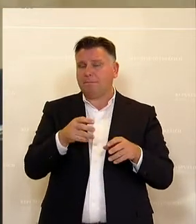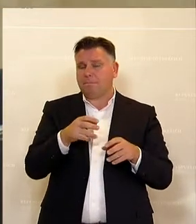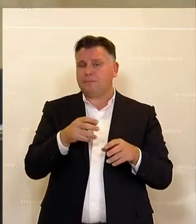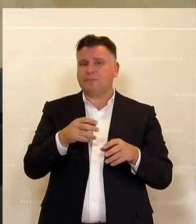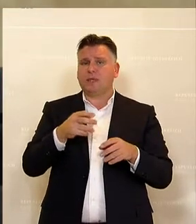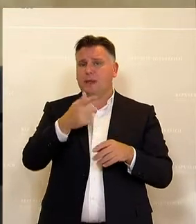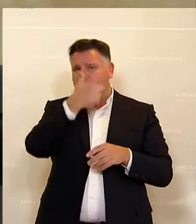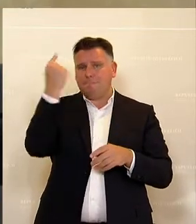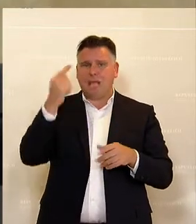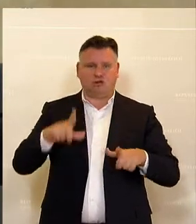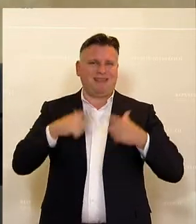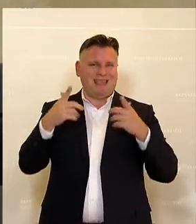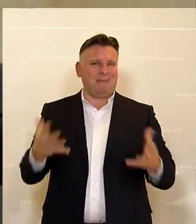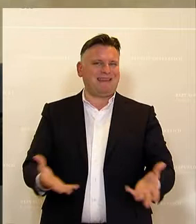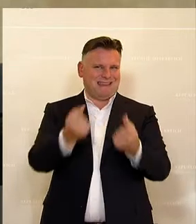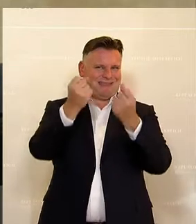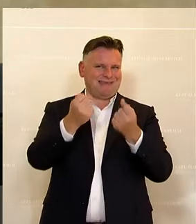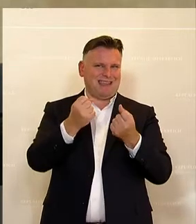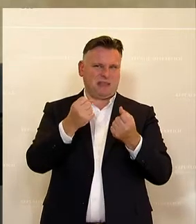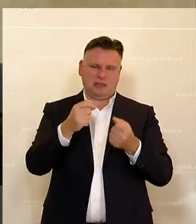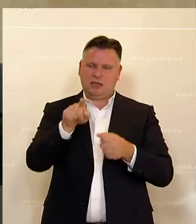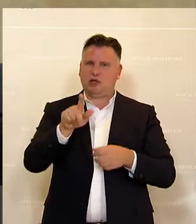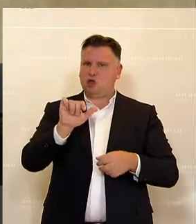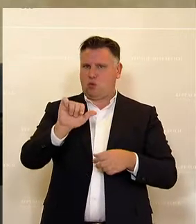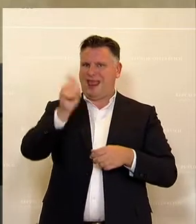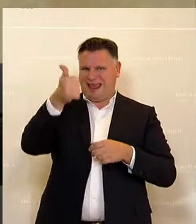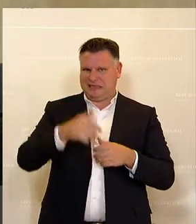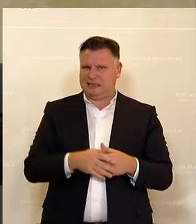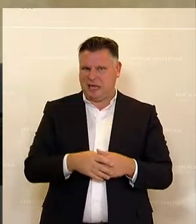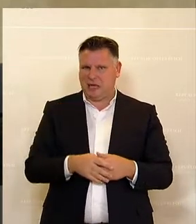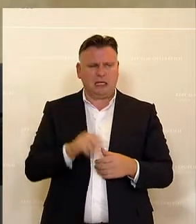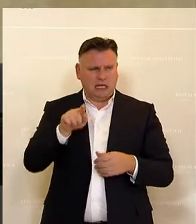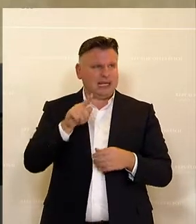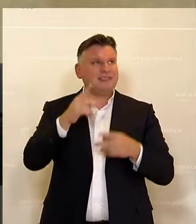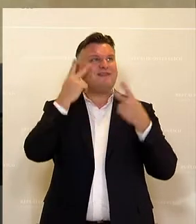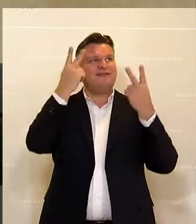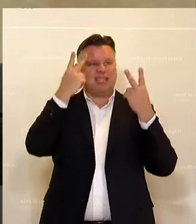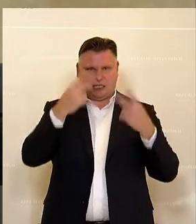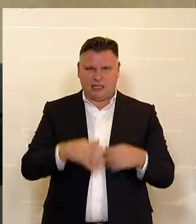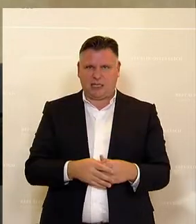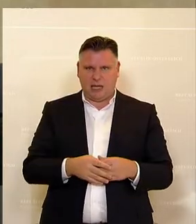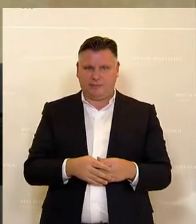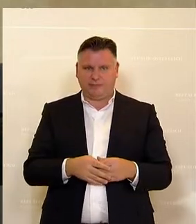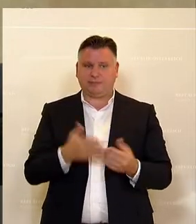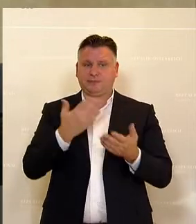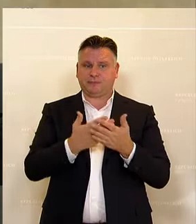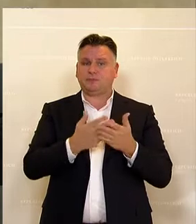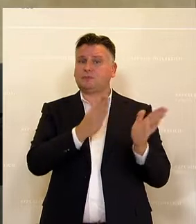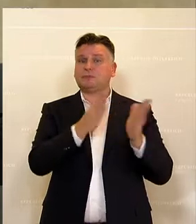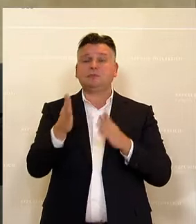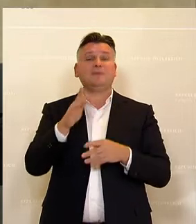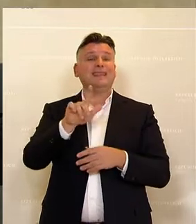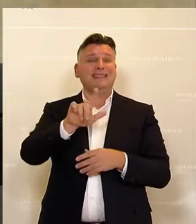Menschenleben zu retten. Und das hat bis heute immer noch natürlich allerhöchste Priorität. Und dann kommt dazu als zweiter Punkt,